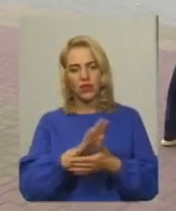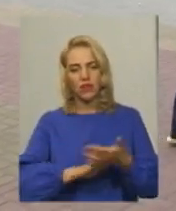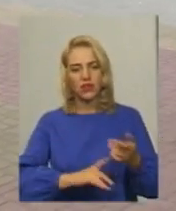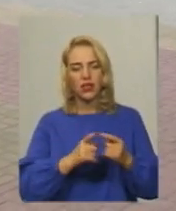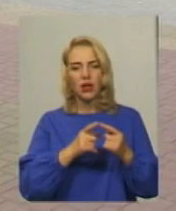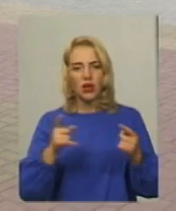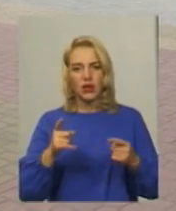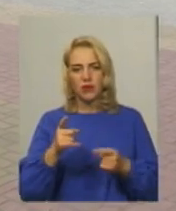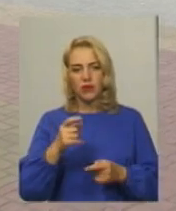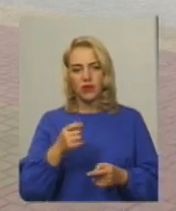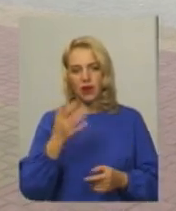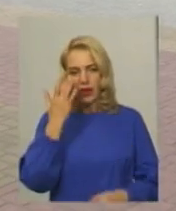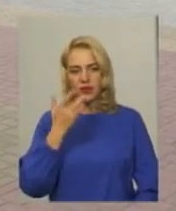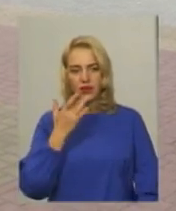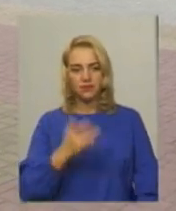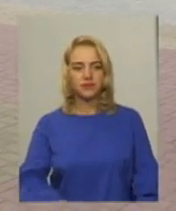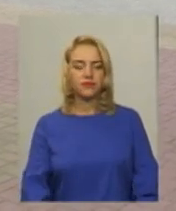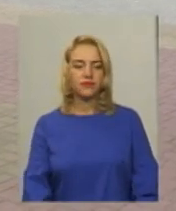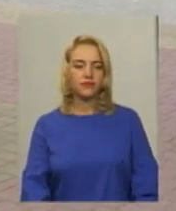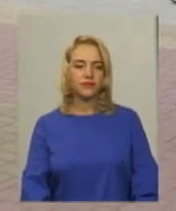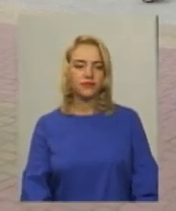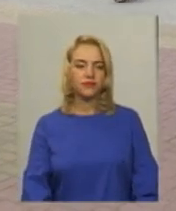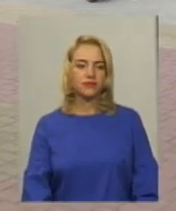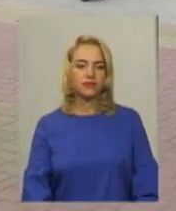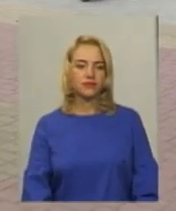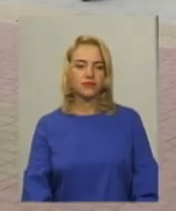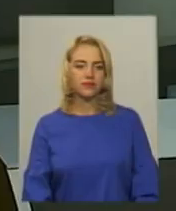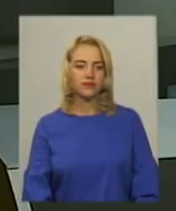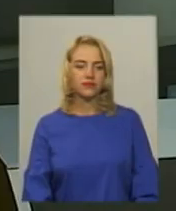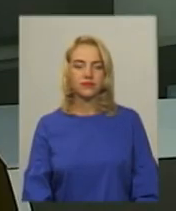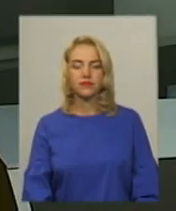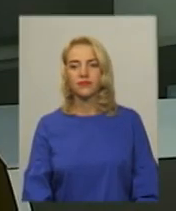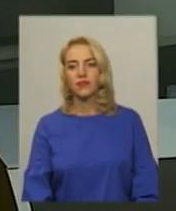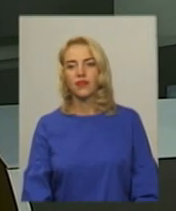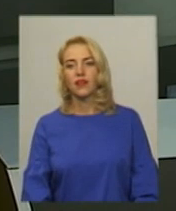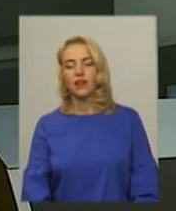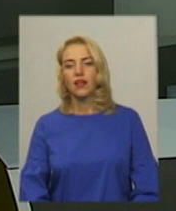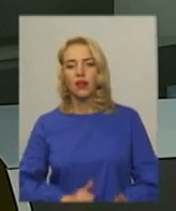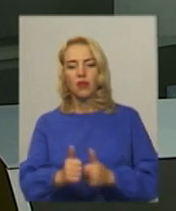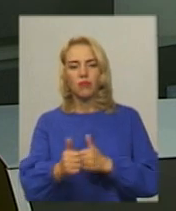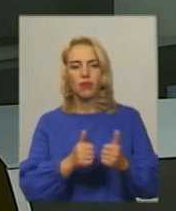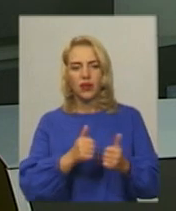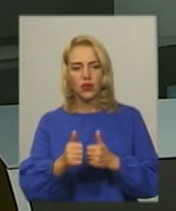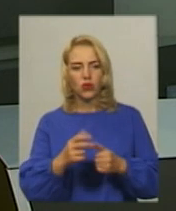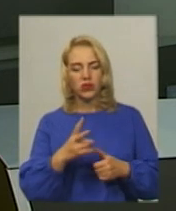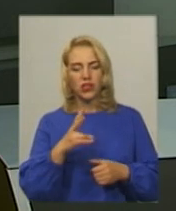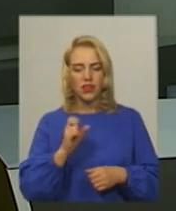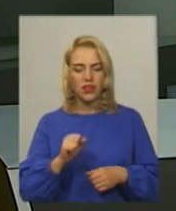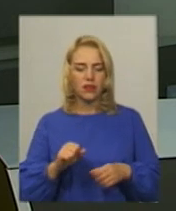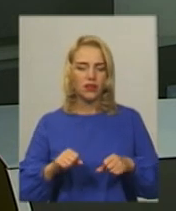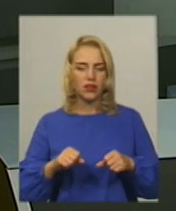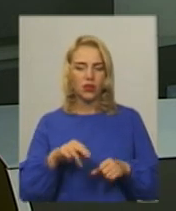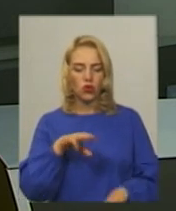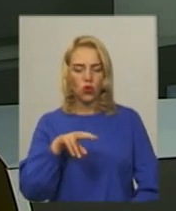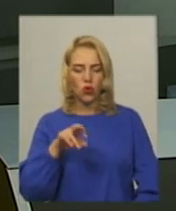Денисенко, Олександр Горішевський, новини на Суспільному, Хмельницький Перегони на толокарах для найменших влаштують